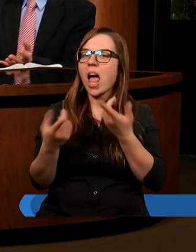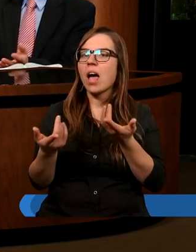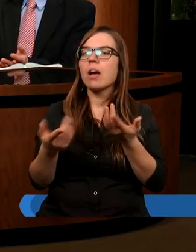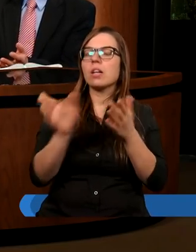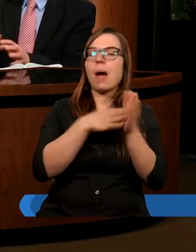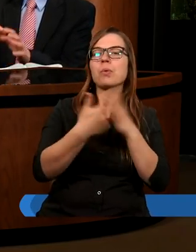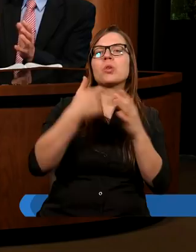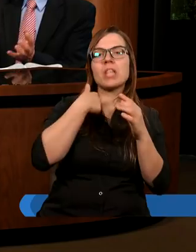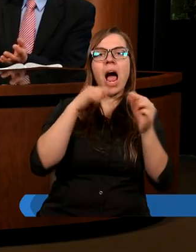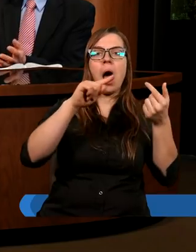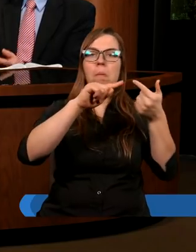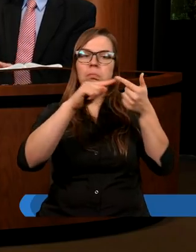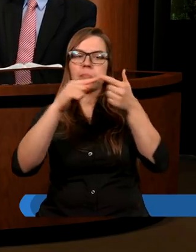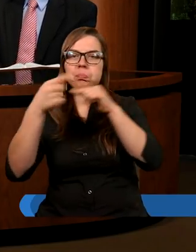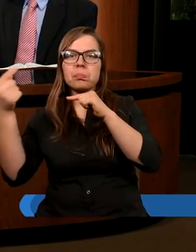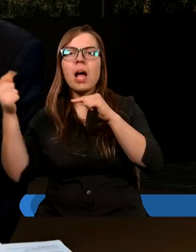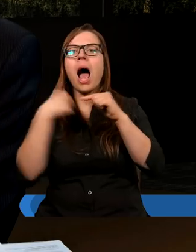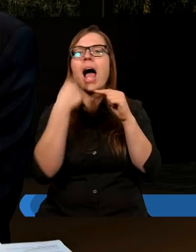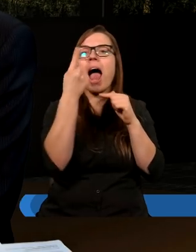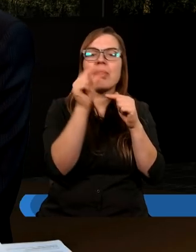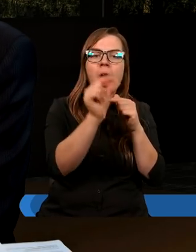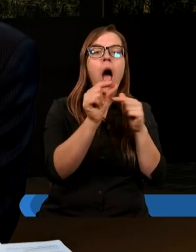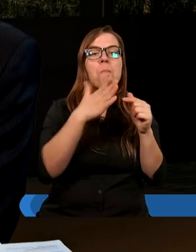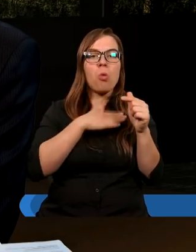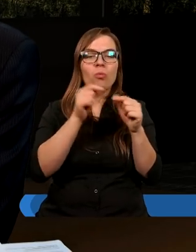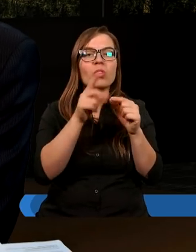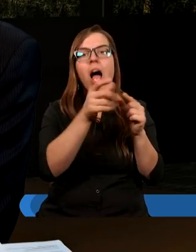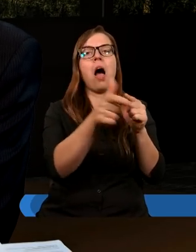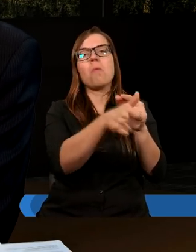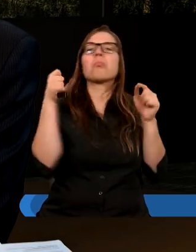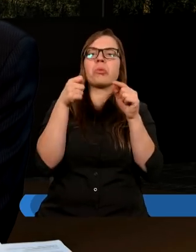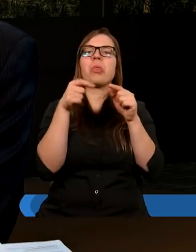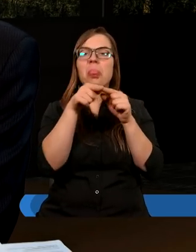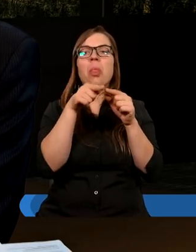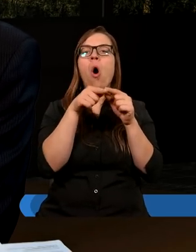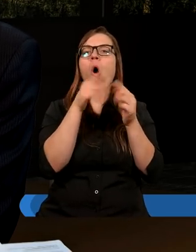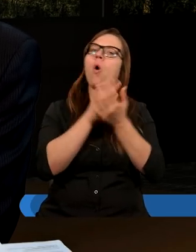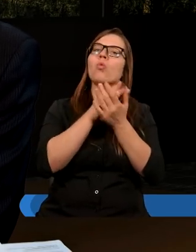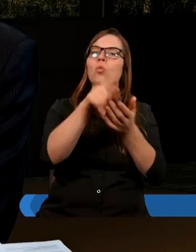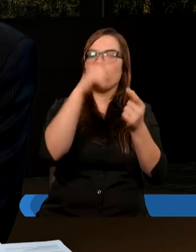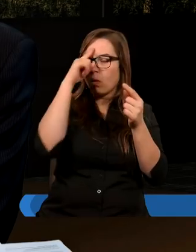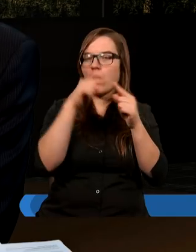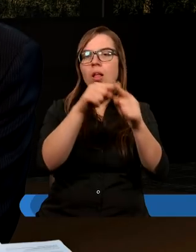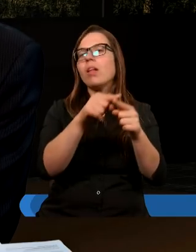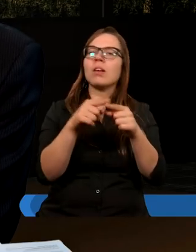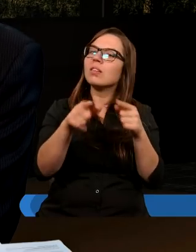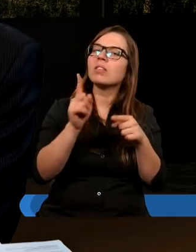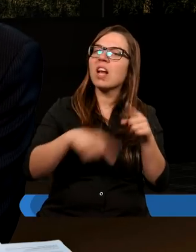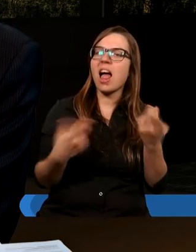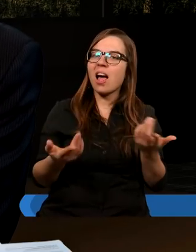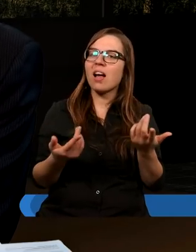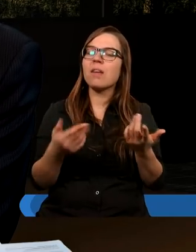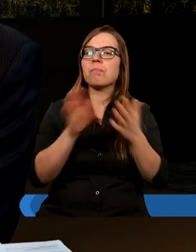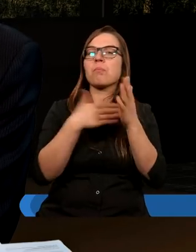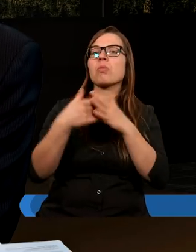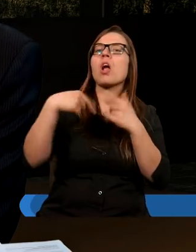budować potem pewną teorię. bo faktem jest, że Pan Jezus powiedział świat mnie więcej nie będzie oglądał, tylko wy